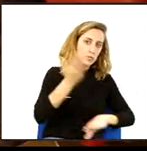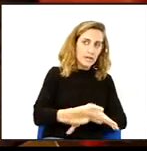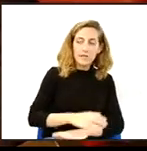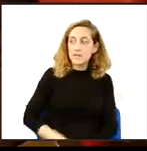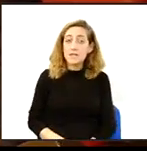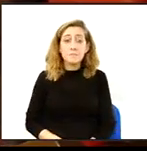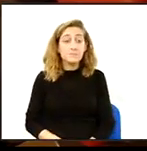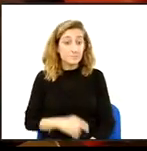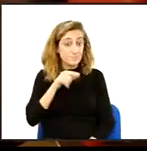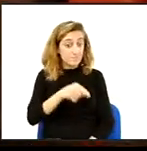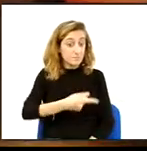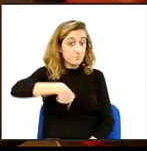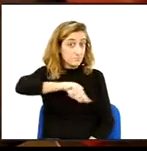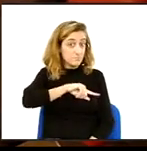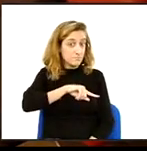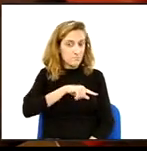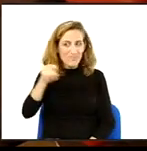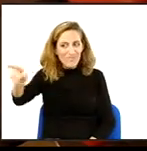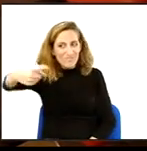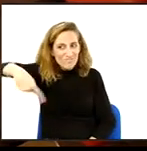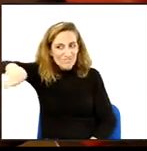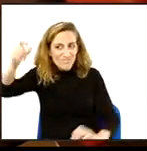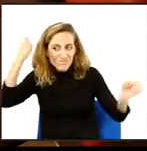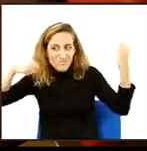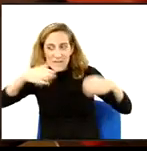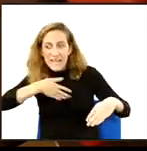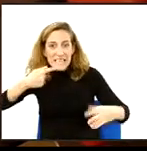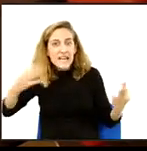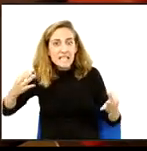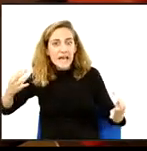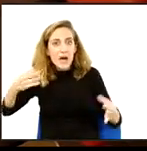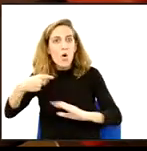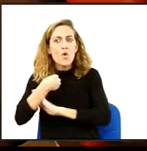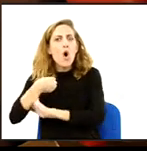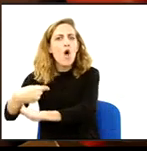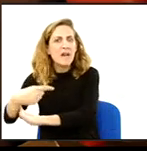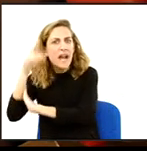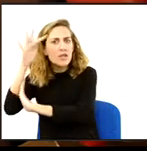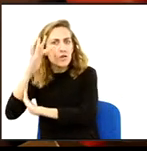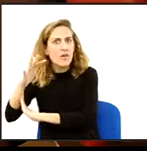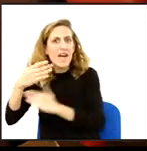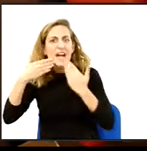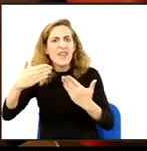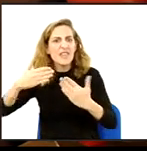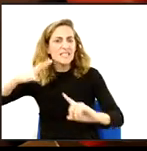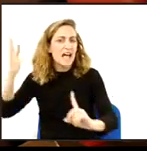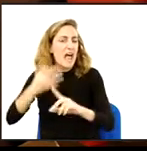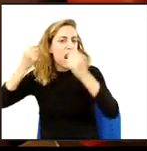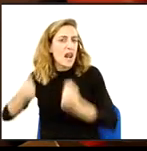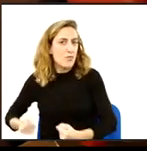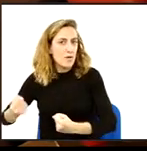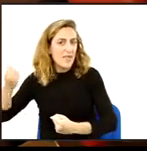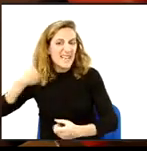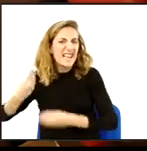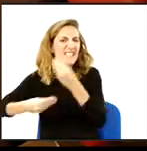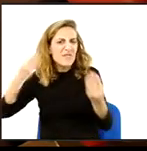El que pretén arran amb aquestes accions és voler imposar la seva ideologia a la força a través d'una actitud que han estat practicades en tots els règims i